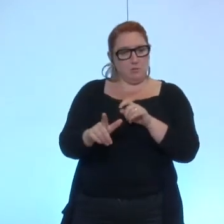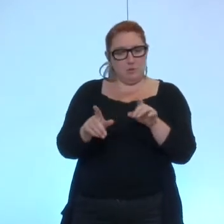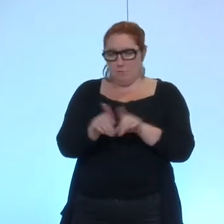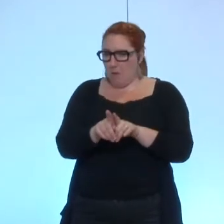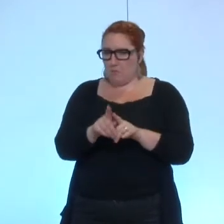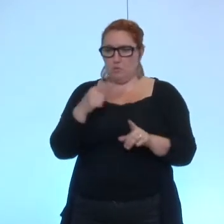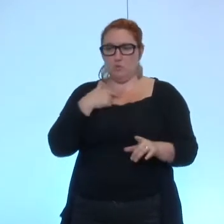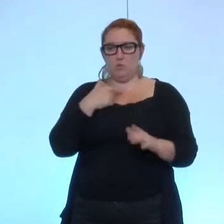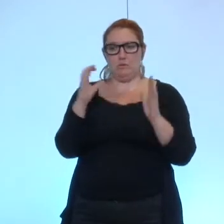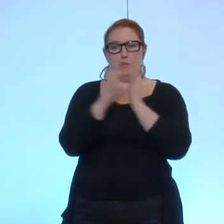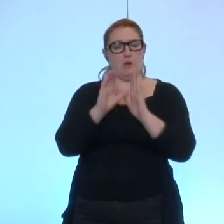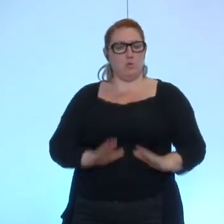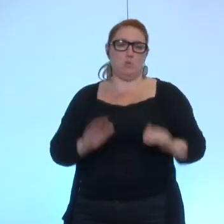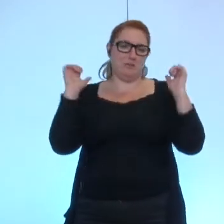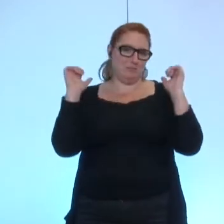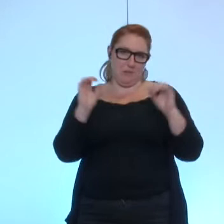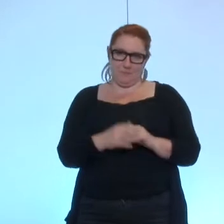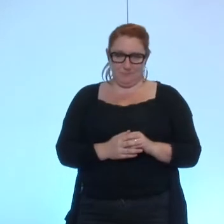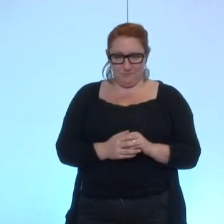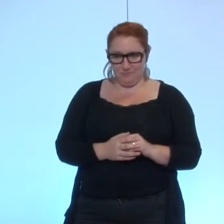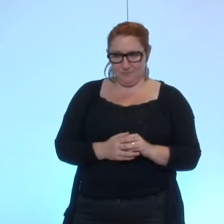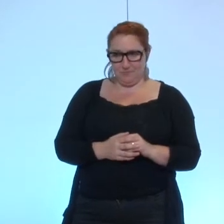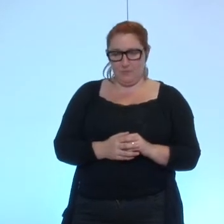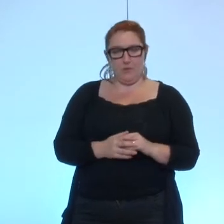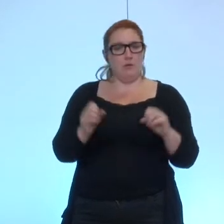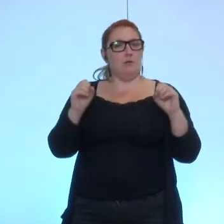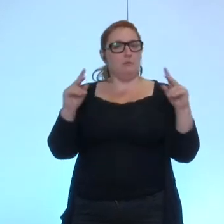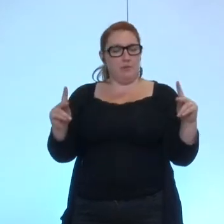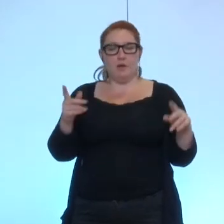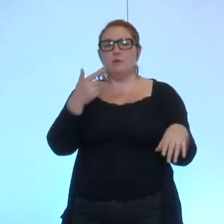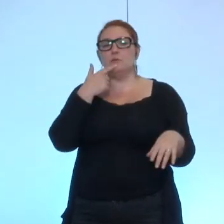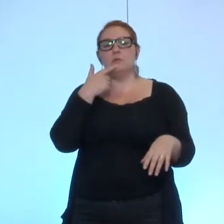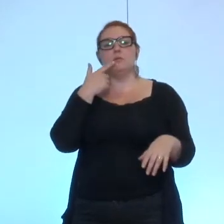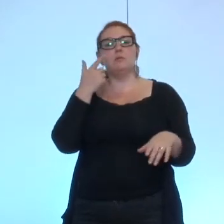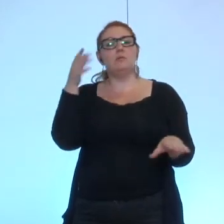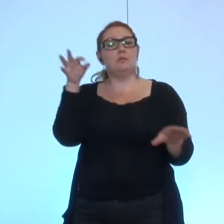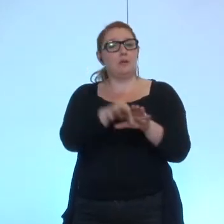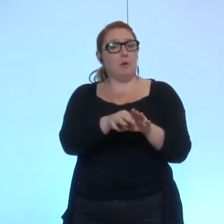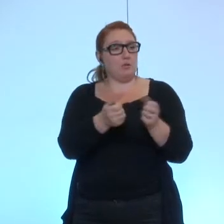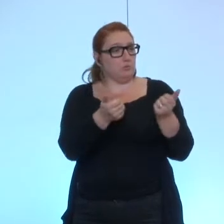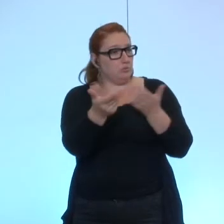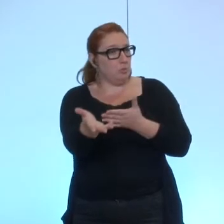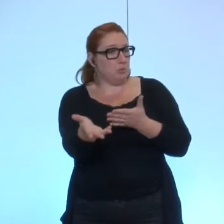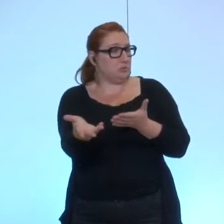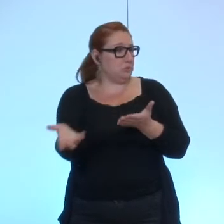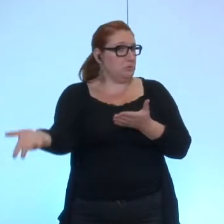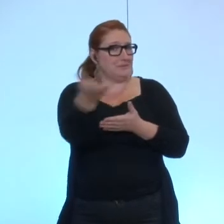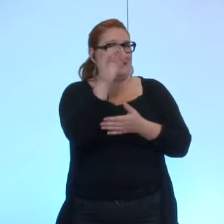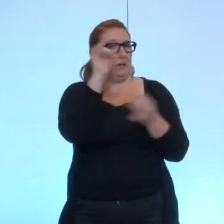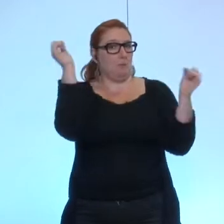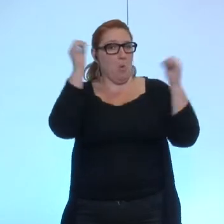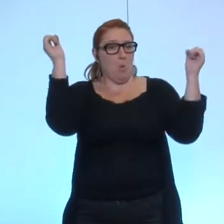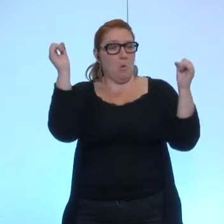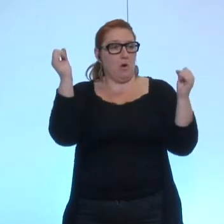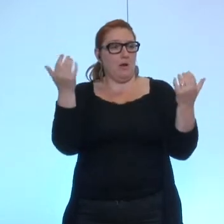délibération très bien je mets donc cette délibération aux voix qui est pour le